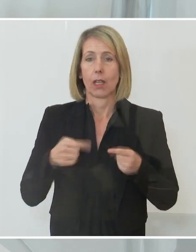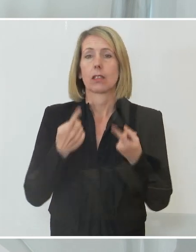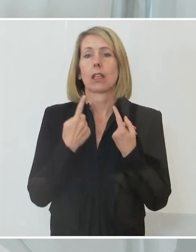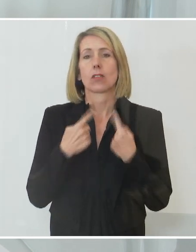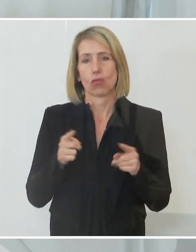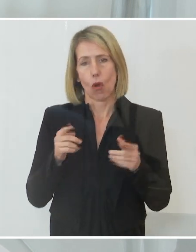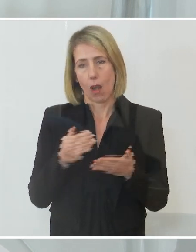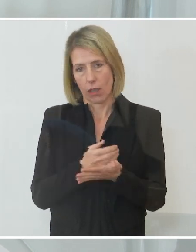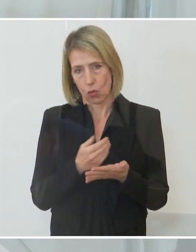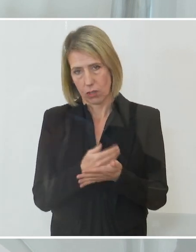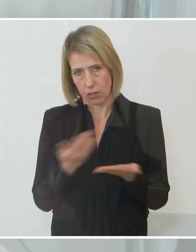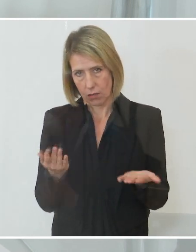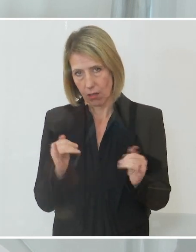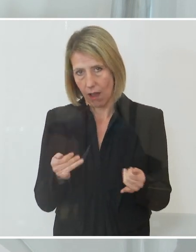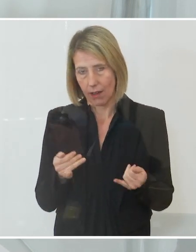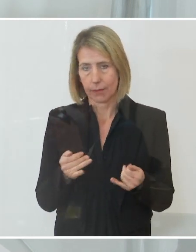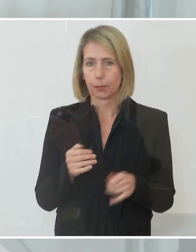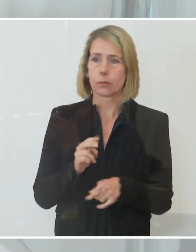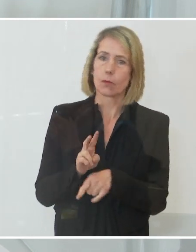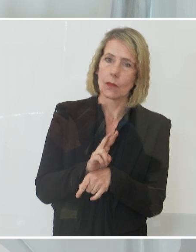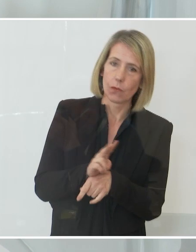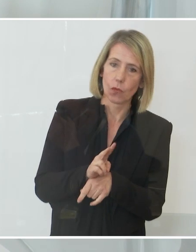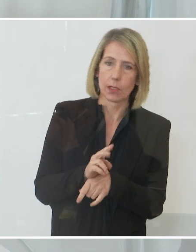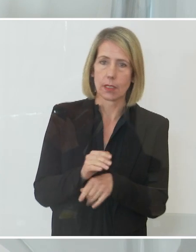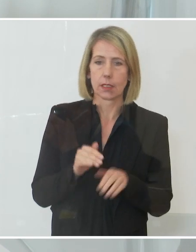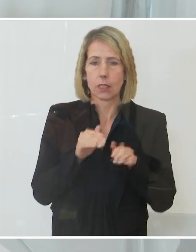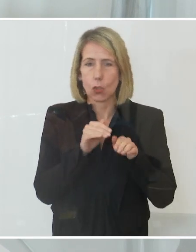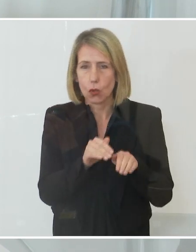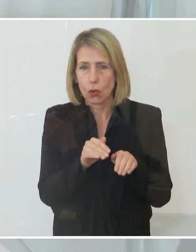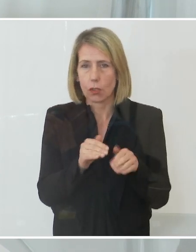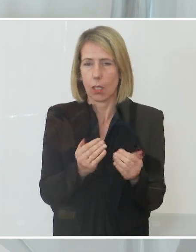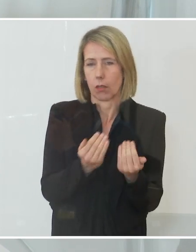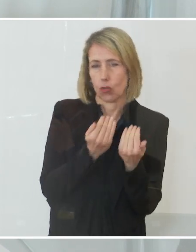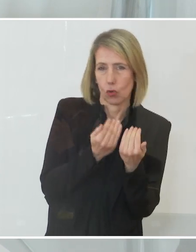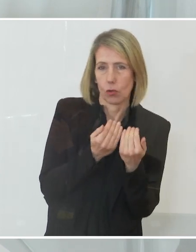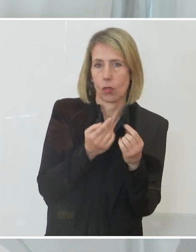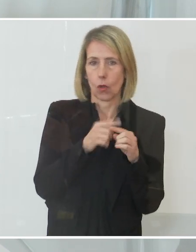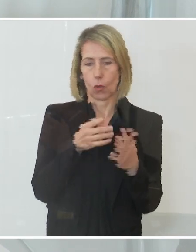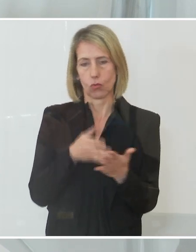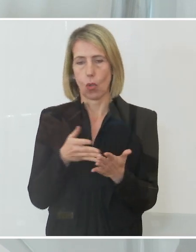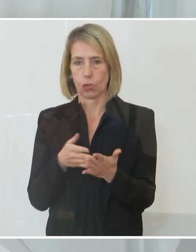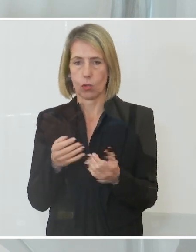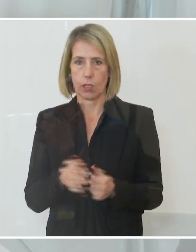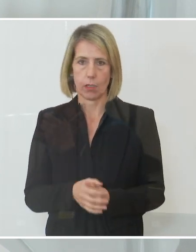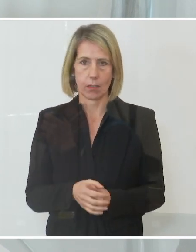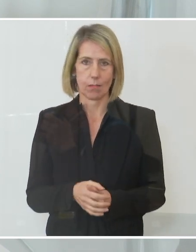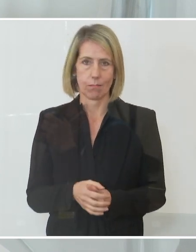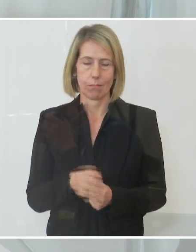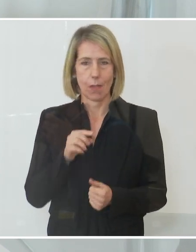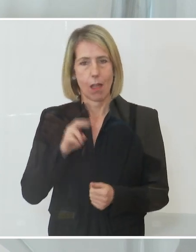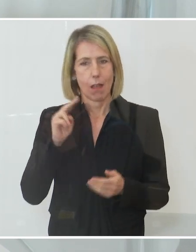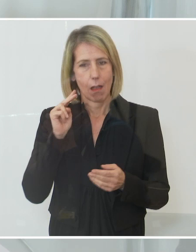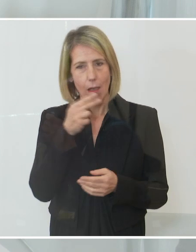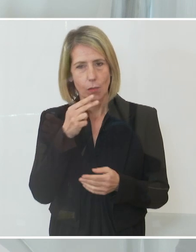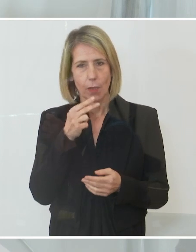auch nutzen. Vorsichtig, beschützt und geschützt und kontrolliert. Das ist ein Aspekt, der noch vielleicht zu kurz